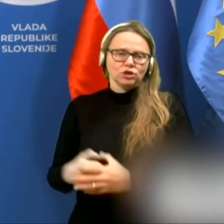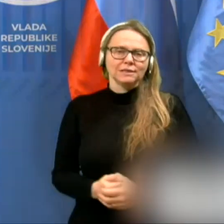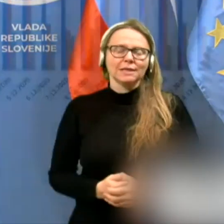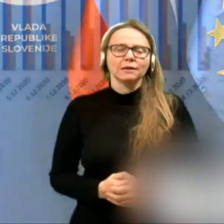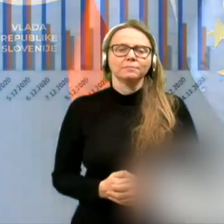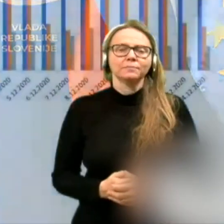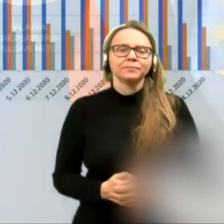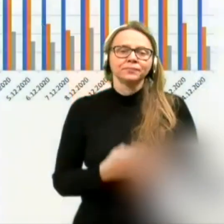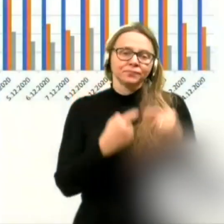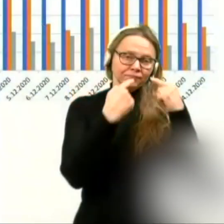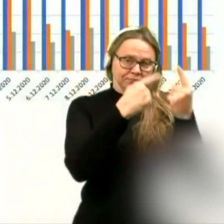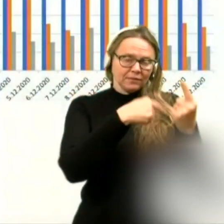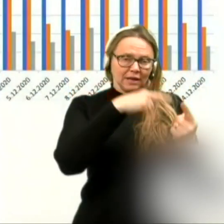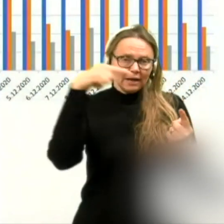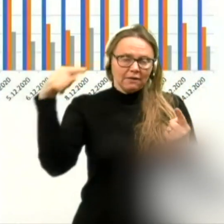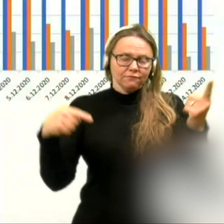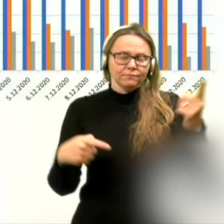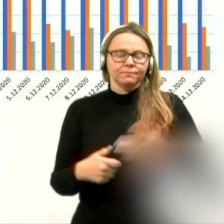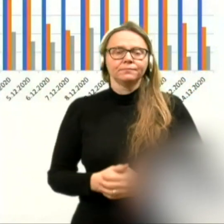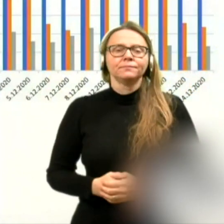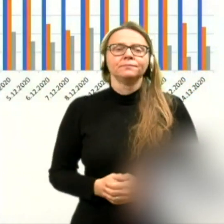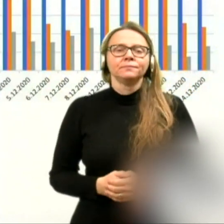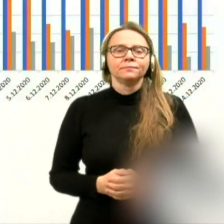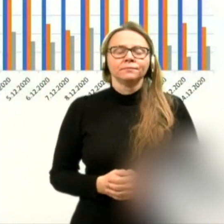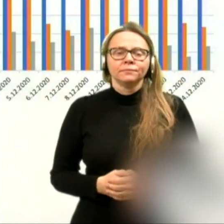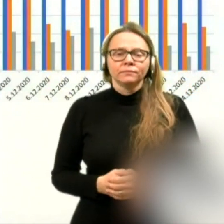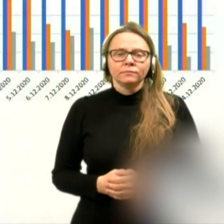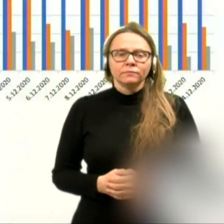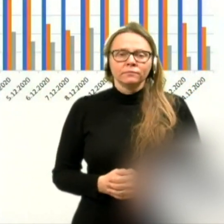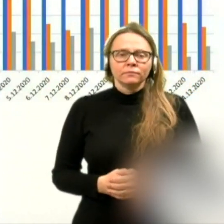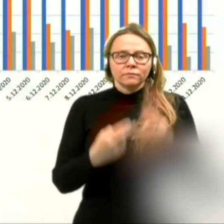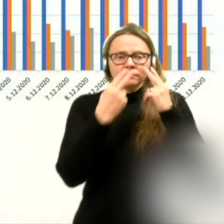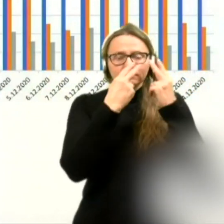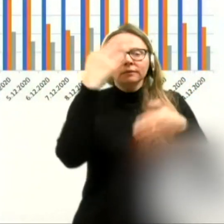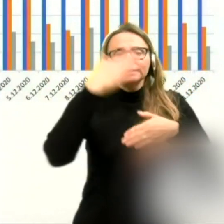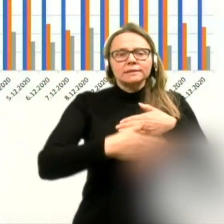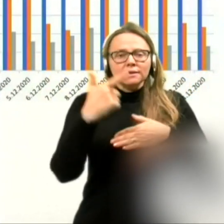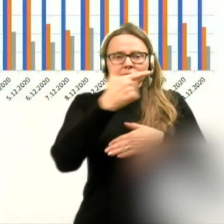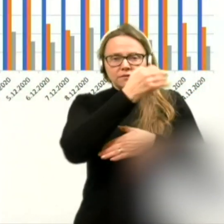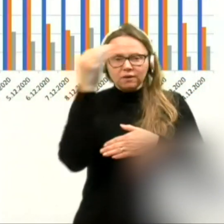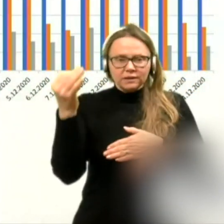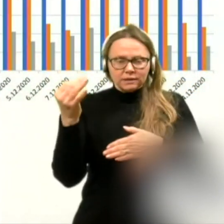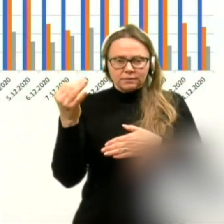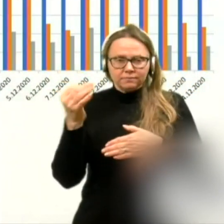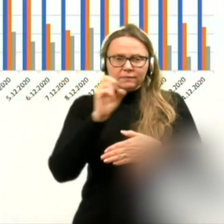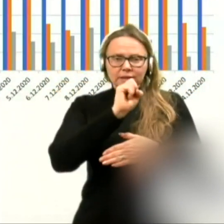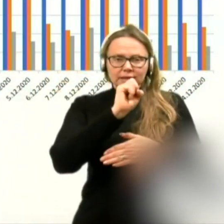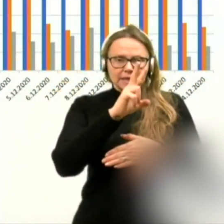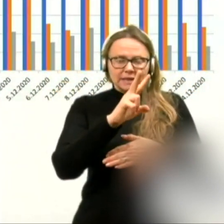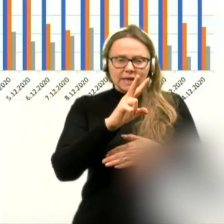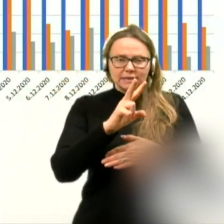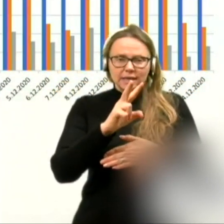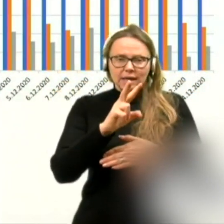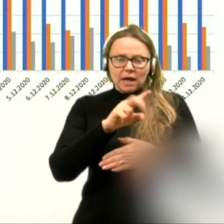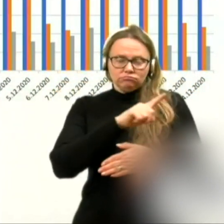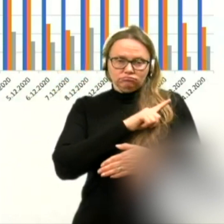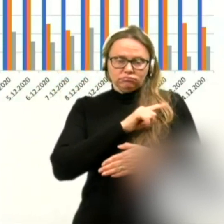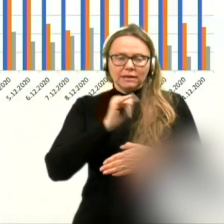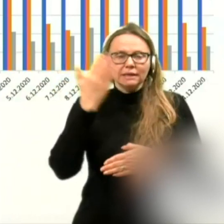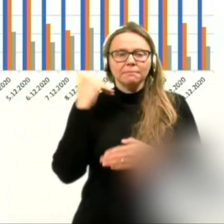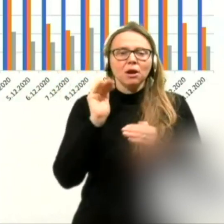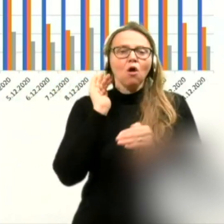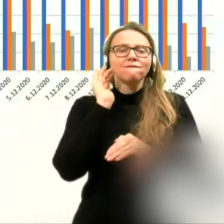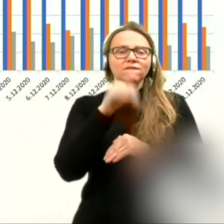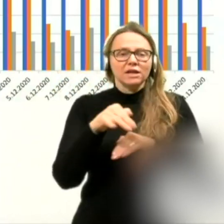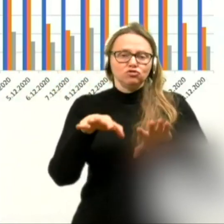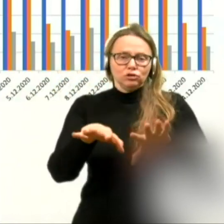Naslednji graf, prosim. Takole sta videti zadnja dva dneva. 13. je bilo več